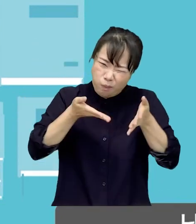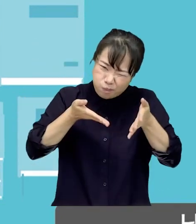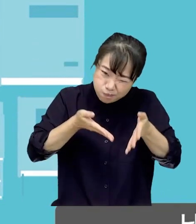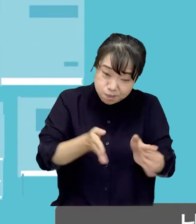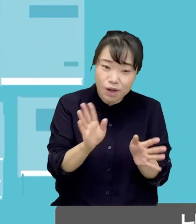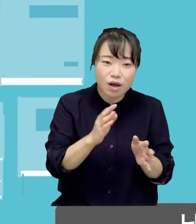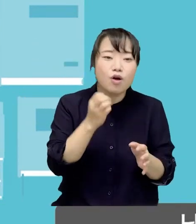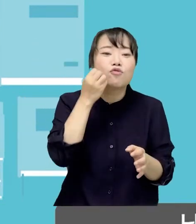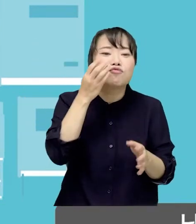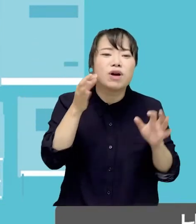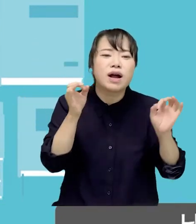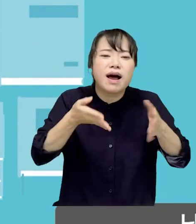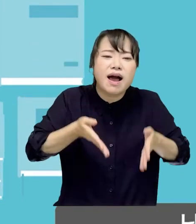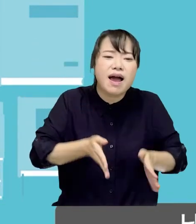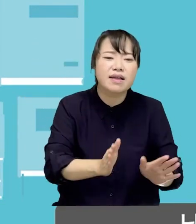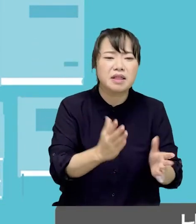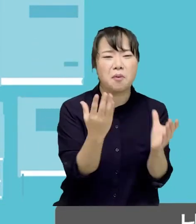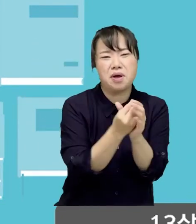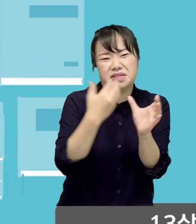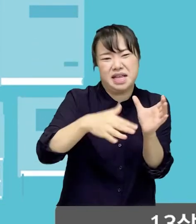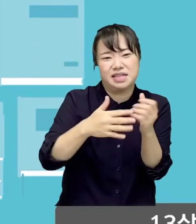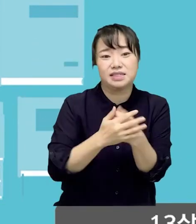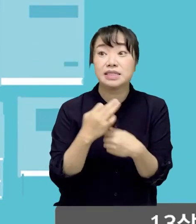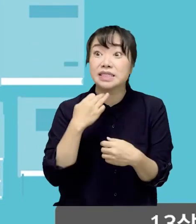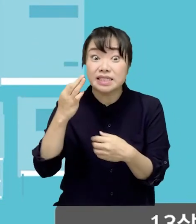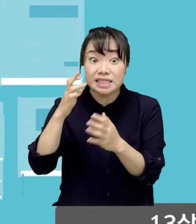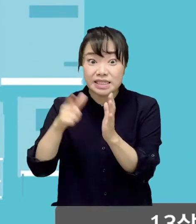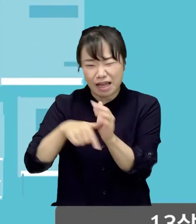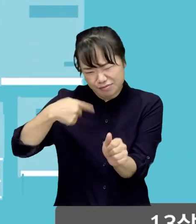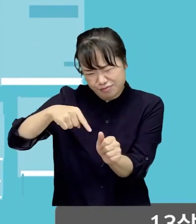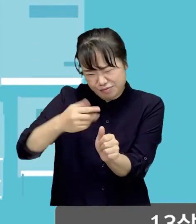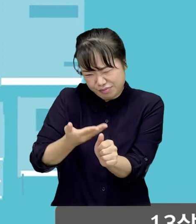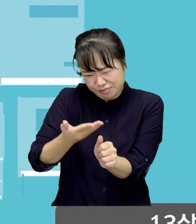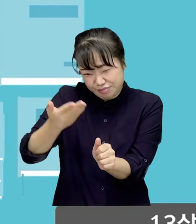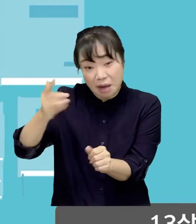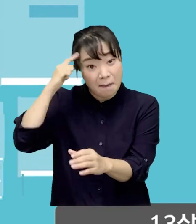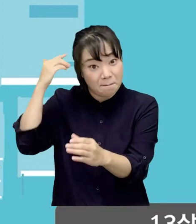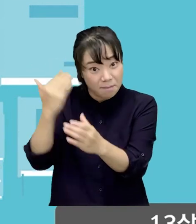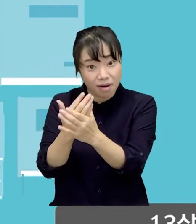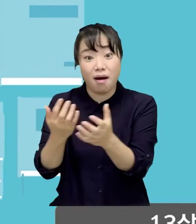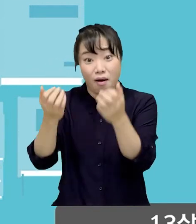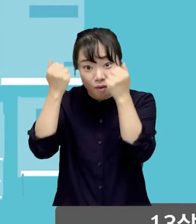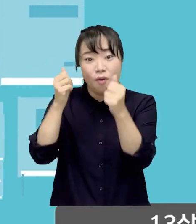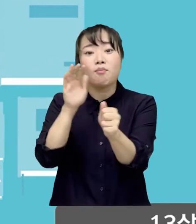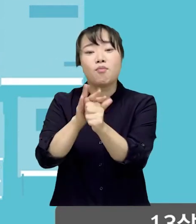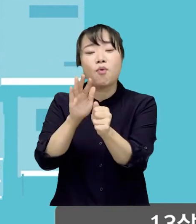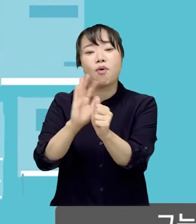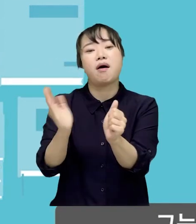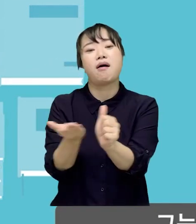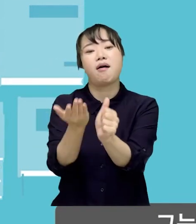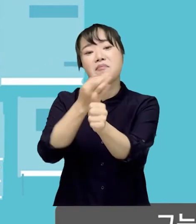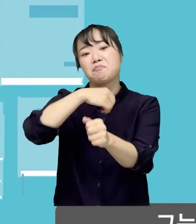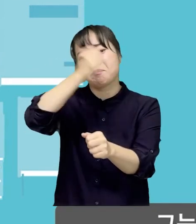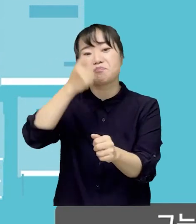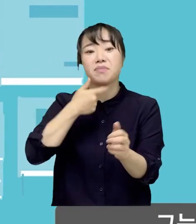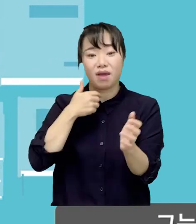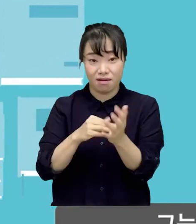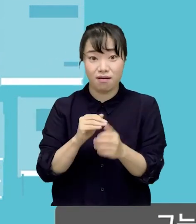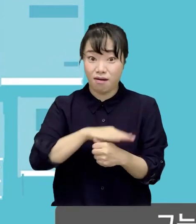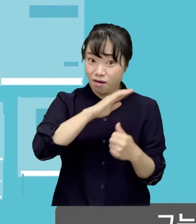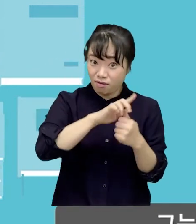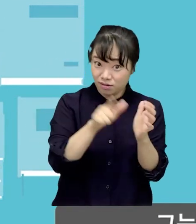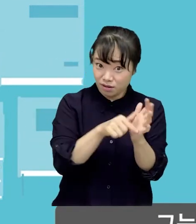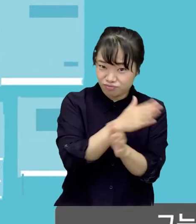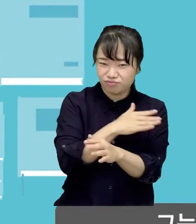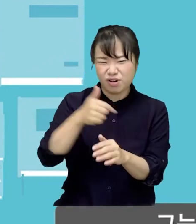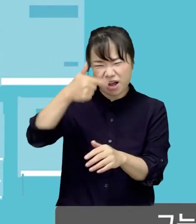9개월 만에 세상에 나온 미숙아를 13살에 최연소 박사학위를 받은 천재로 키워냈다. 그는 아이에게 어린